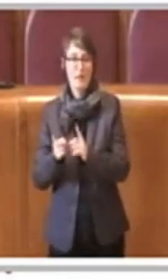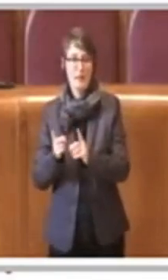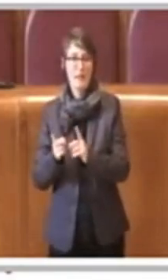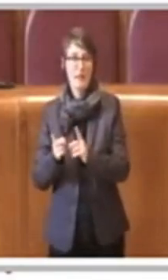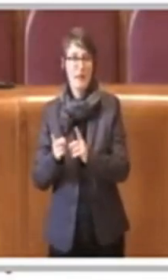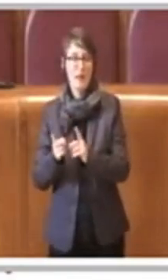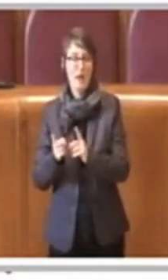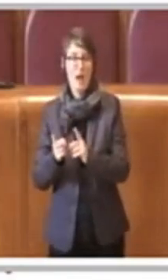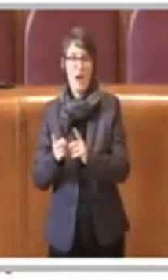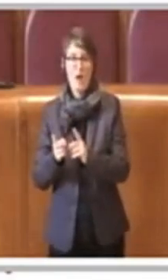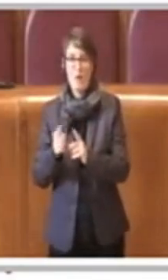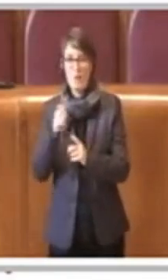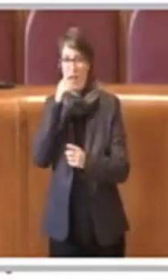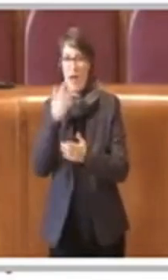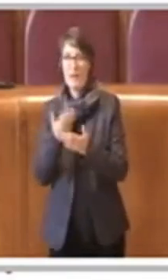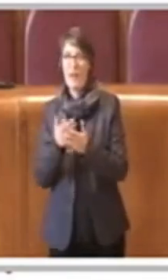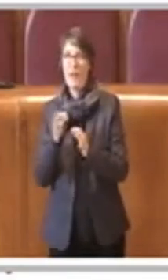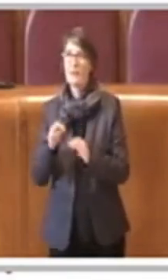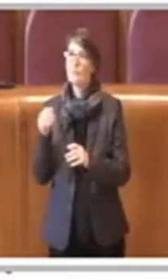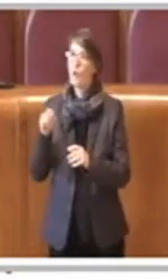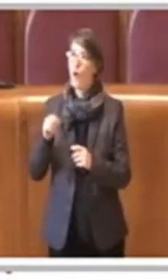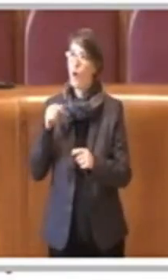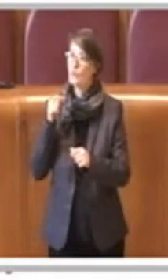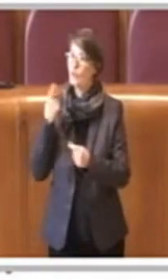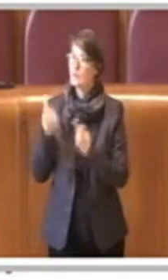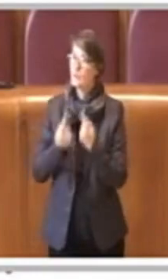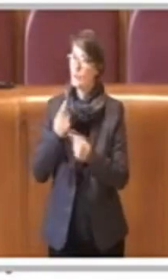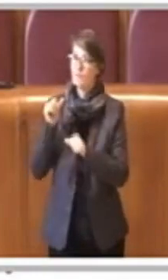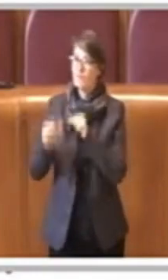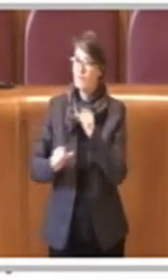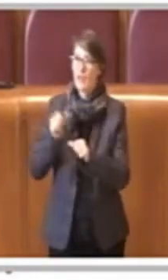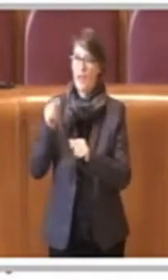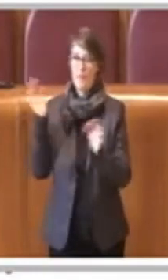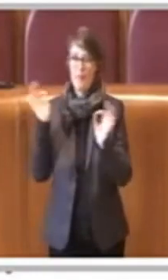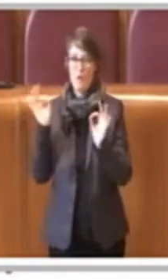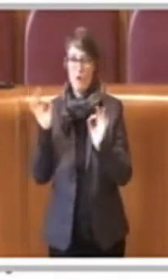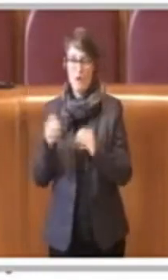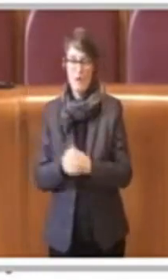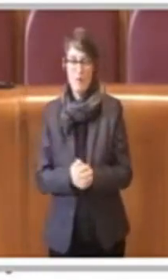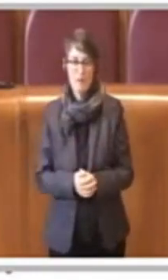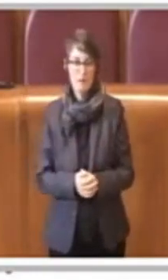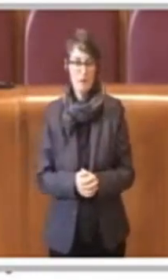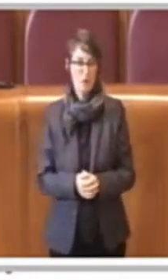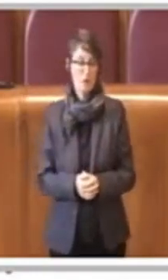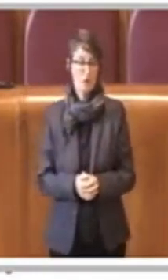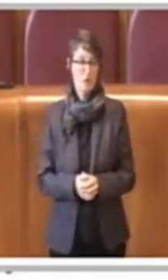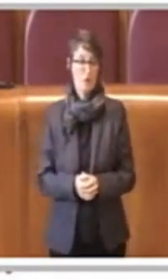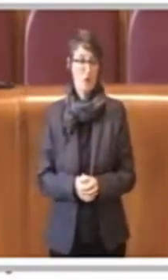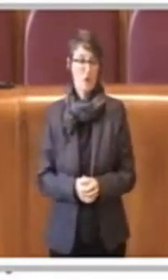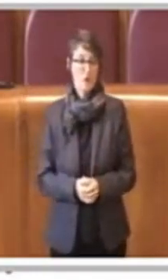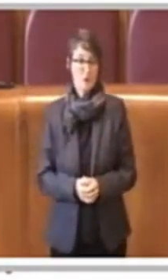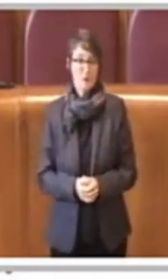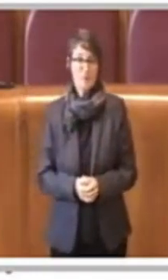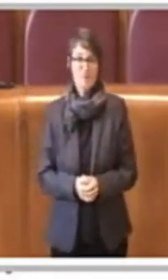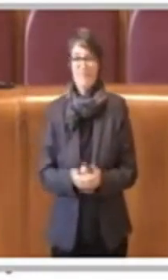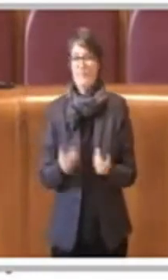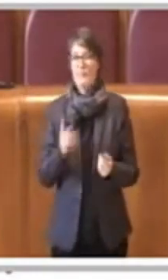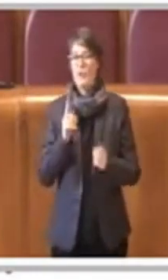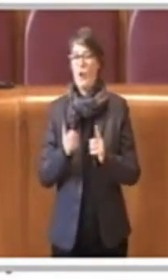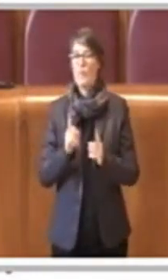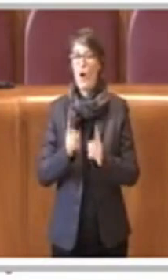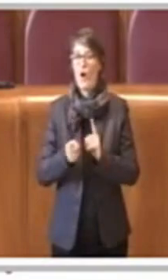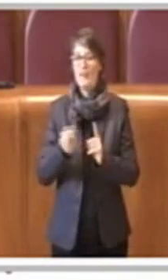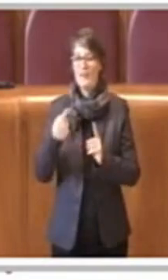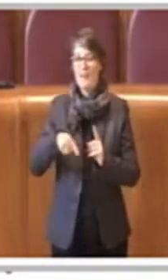cambiamenti climatici. Parliamo anche di una politica che intende tutelare l'ambiente, la salute, l